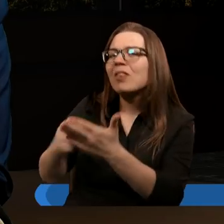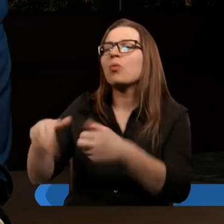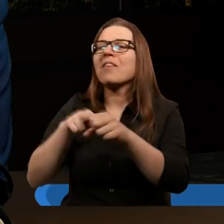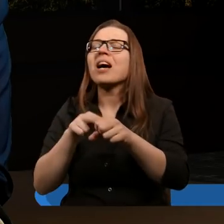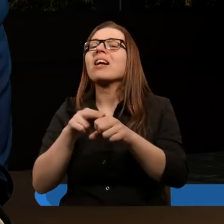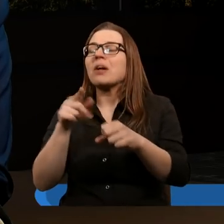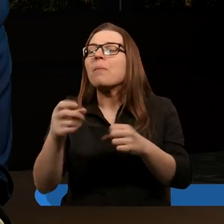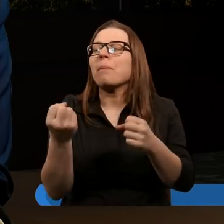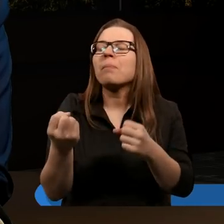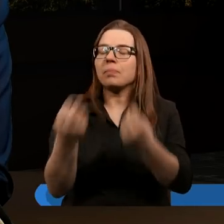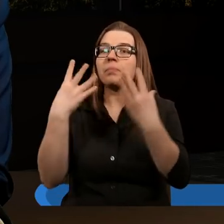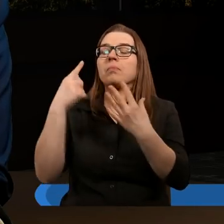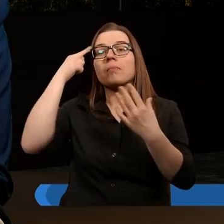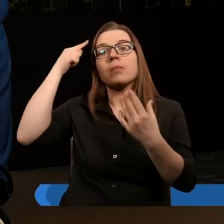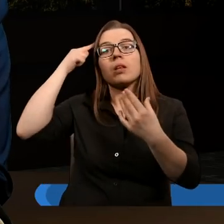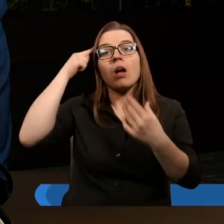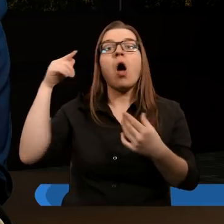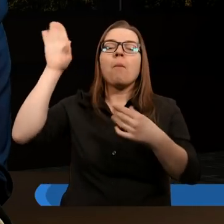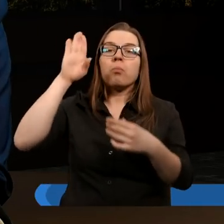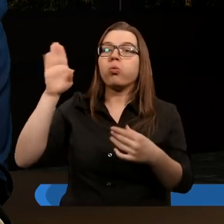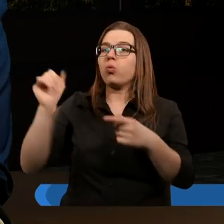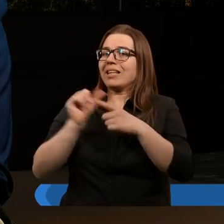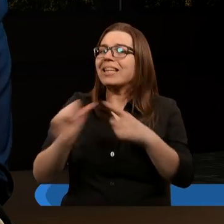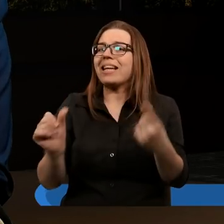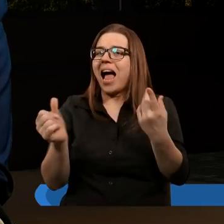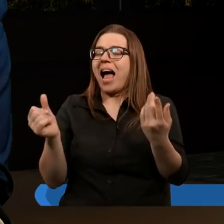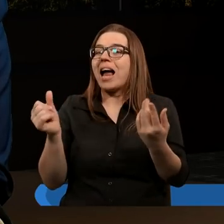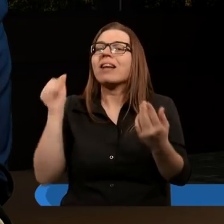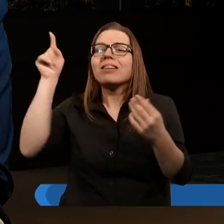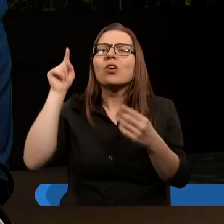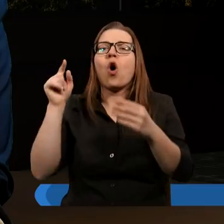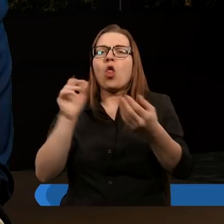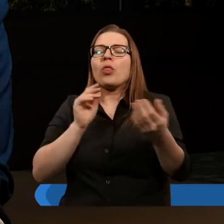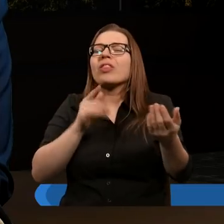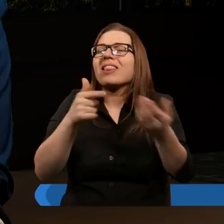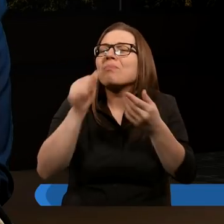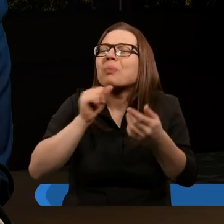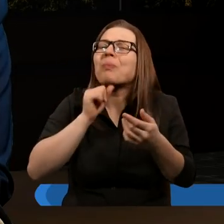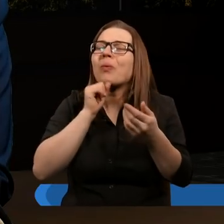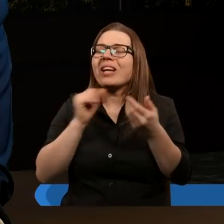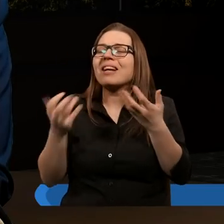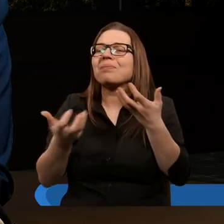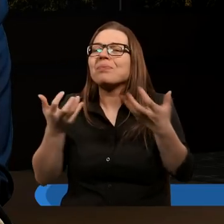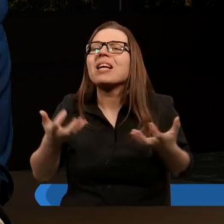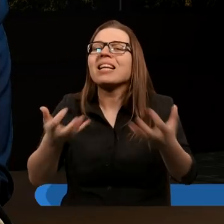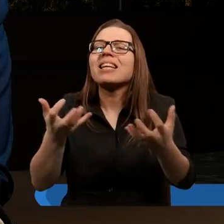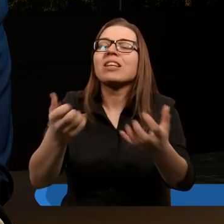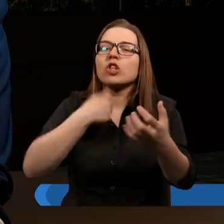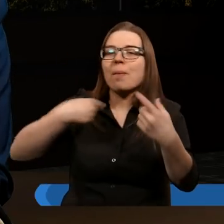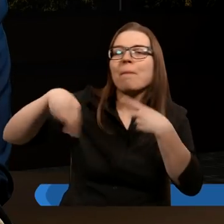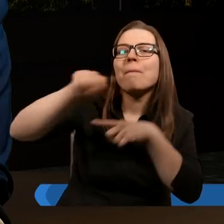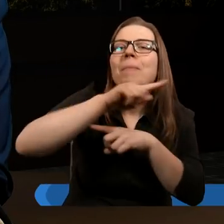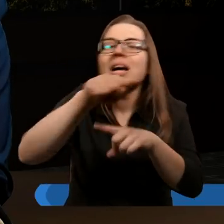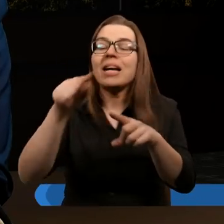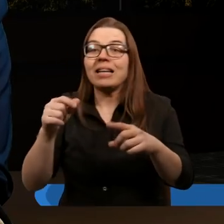przypominają je, jak Bóg troszy się o swój lud, jak Bóg zabiega o to, byśmy w tej wierności wytrwali,